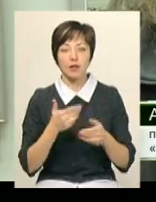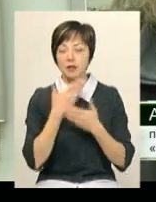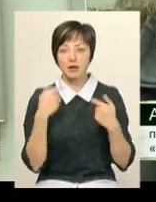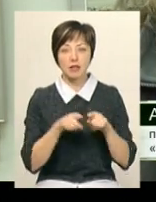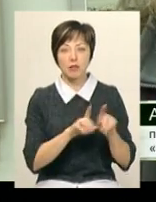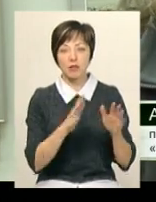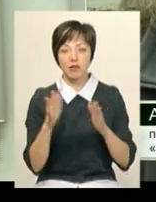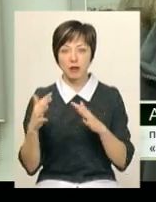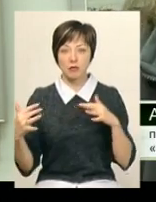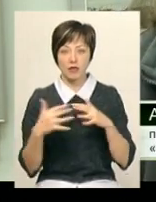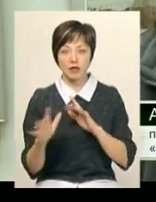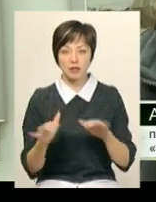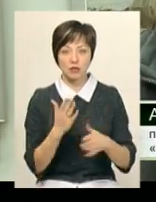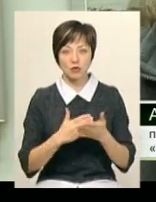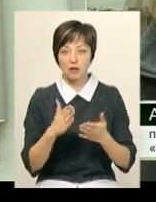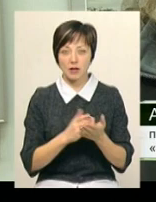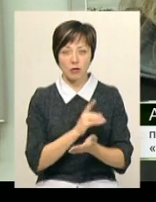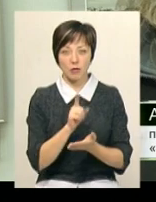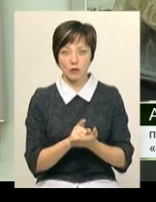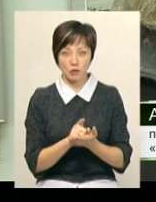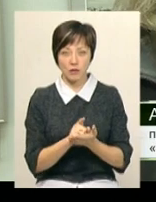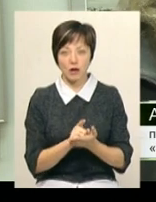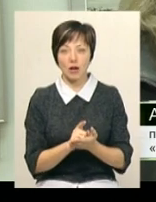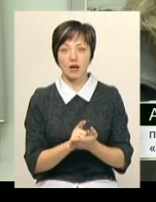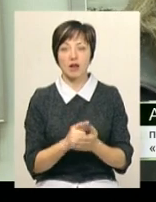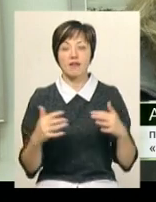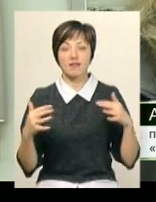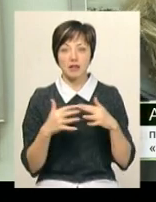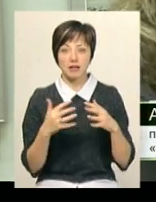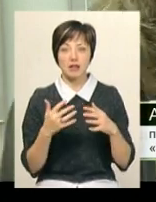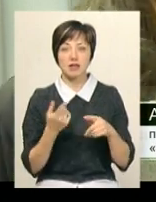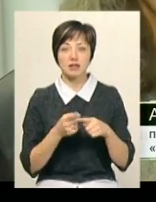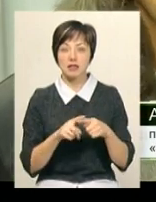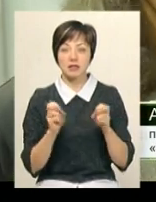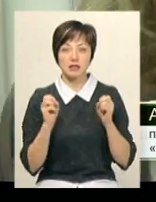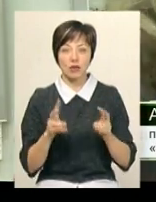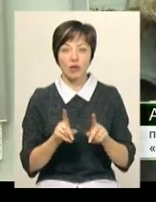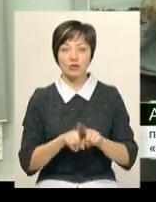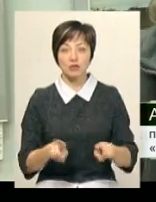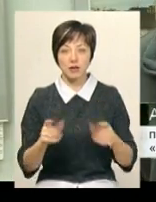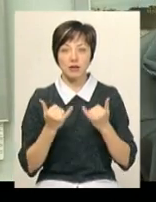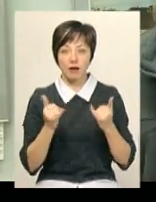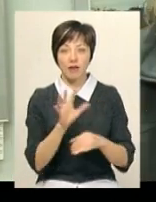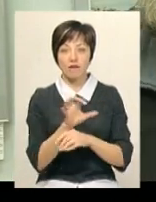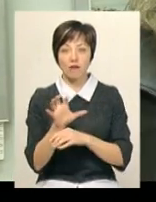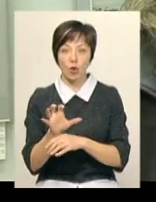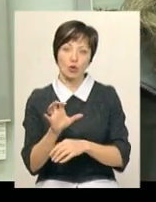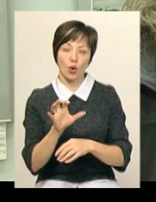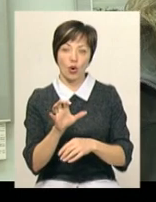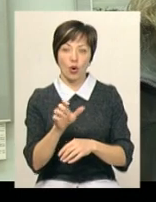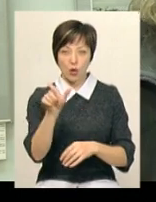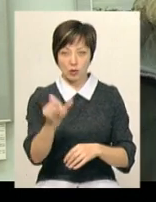моментів бойових дій, але це зовсім не обов'язково. Тому що війна церічно надто ризикована, особливо для фотокореспондента.